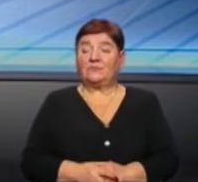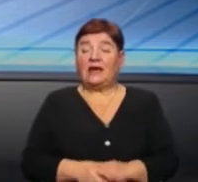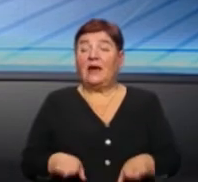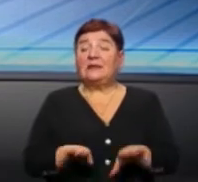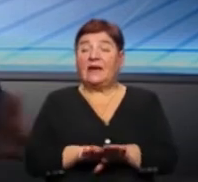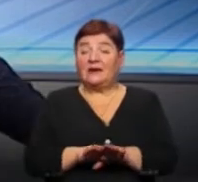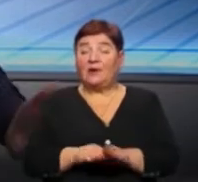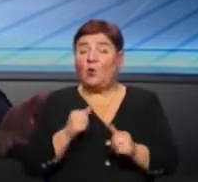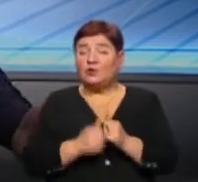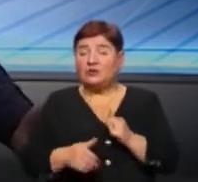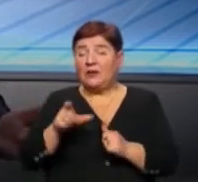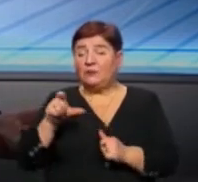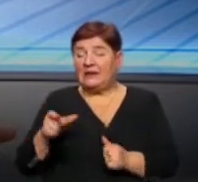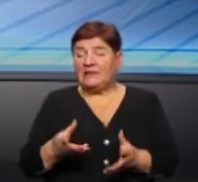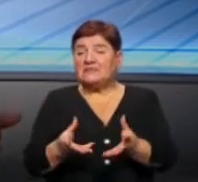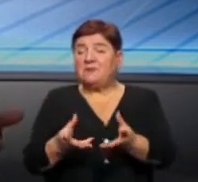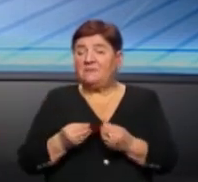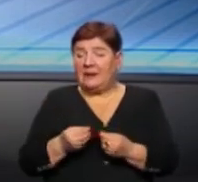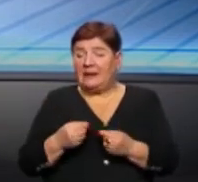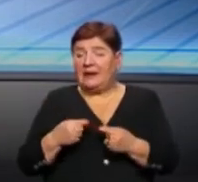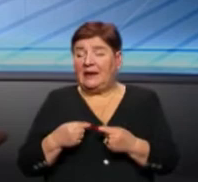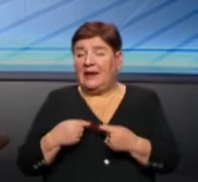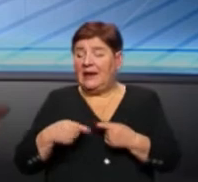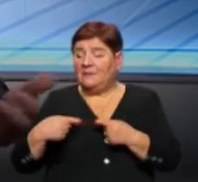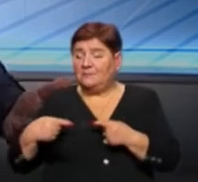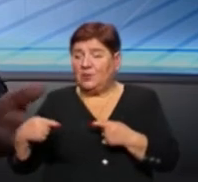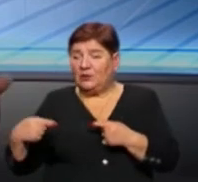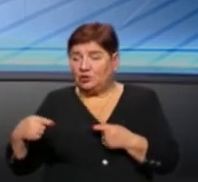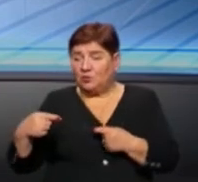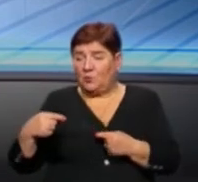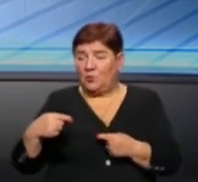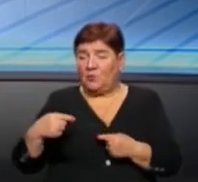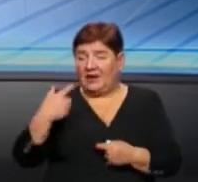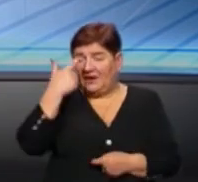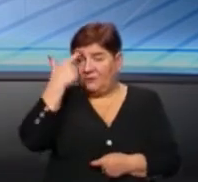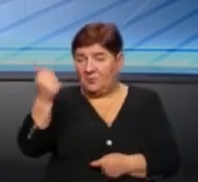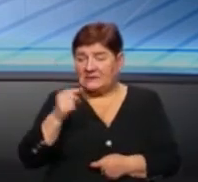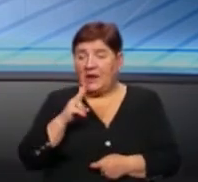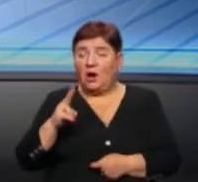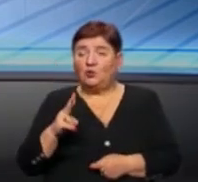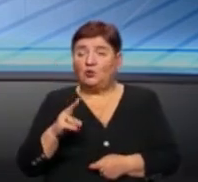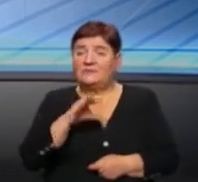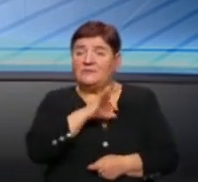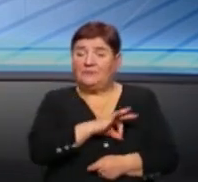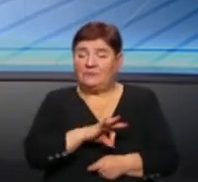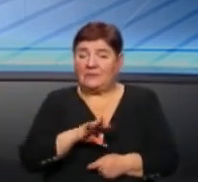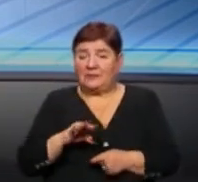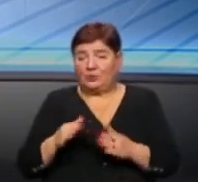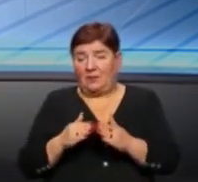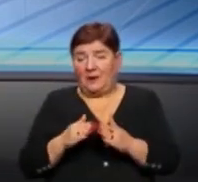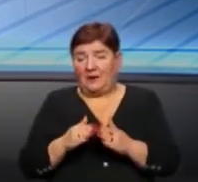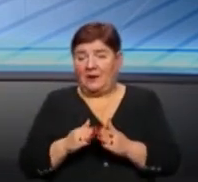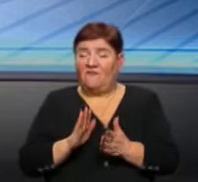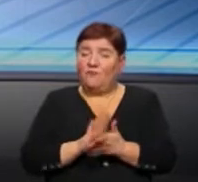так би мовити, кожна людина сприймає різну інформацію по-різному, хтось виховався в